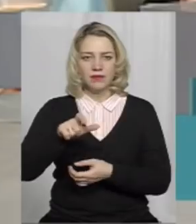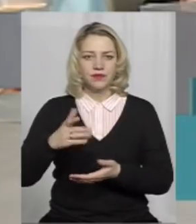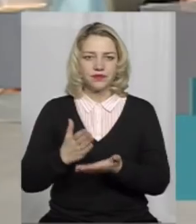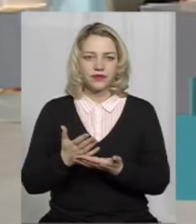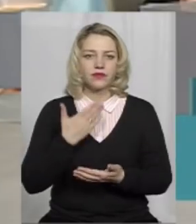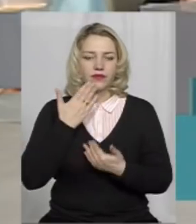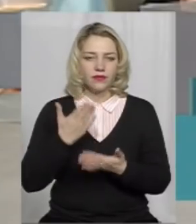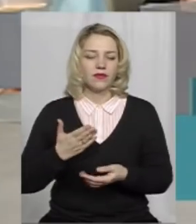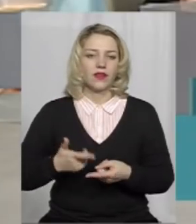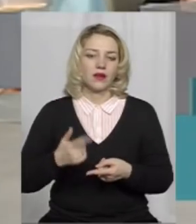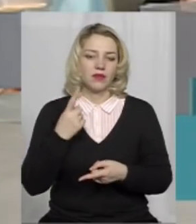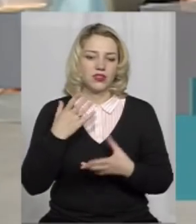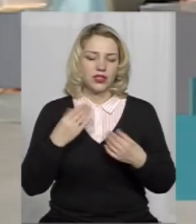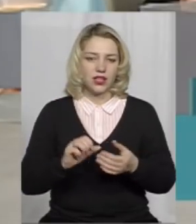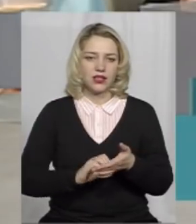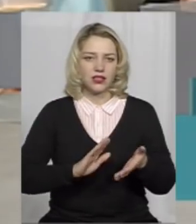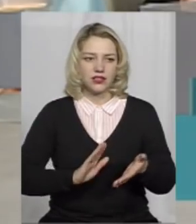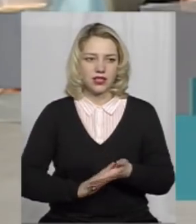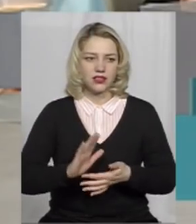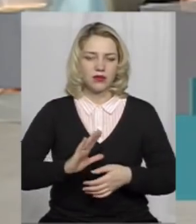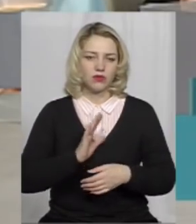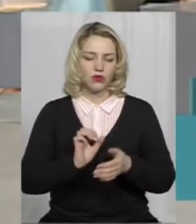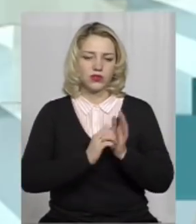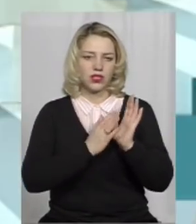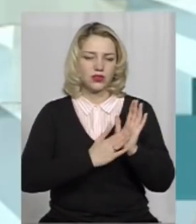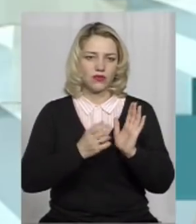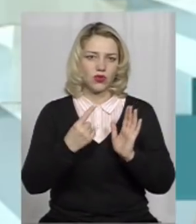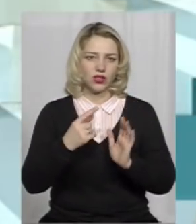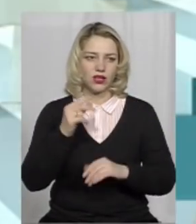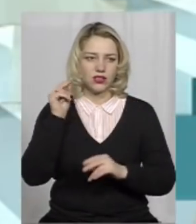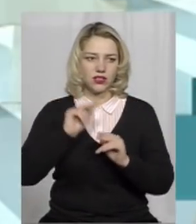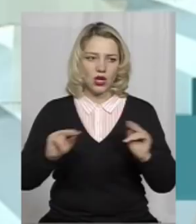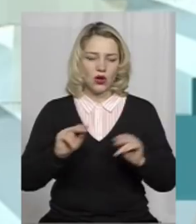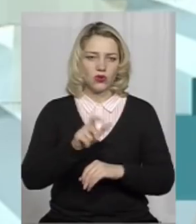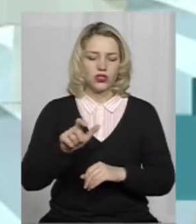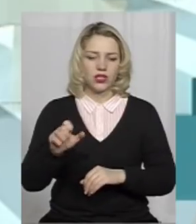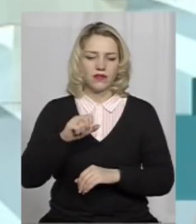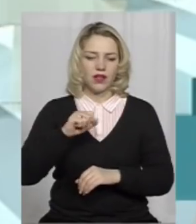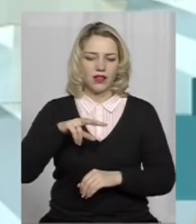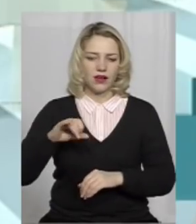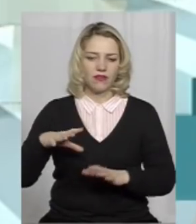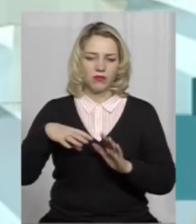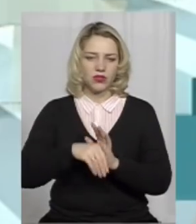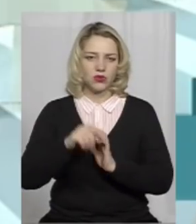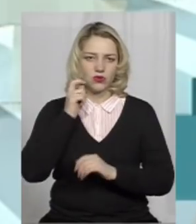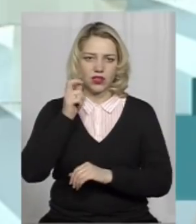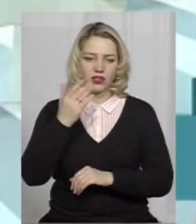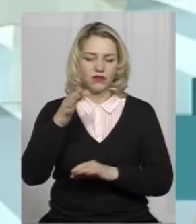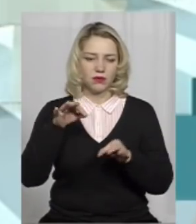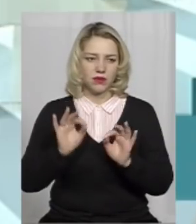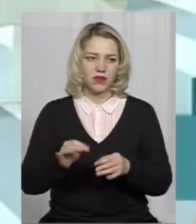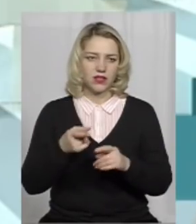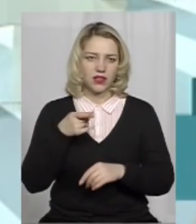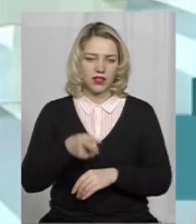що в перший день реєстрації було зареєстровано 11 учителів, але в межах України, ви абсолютно